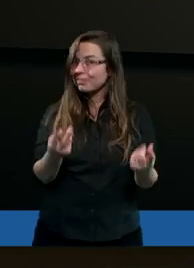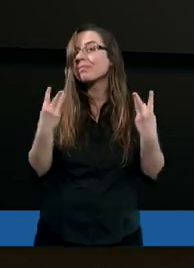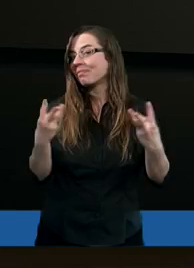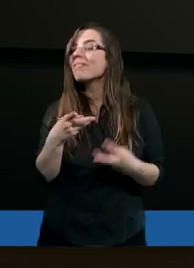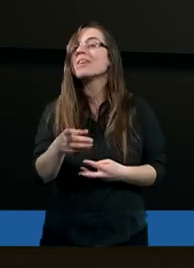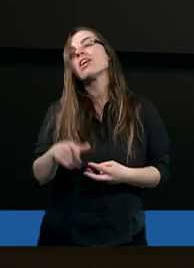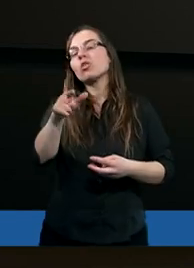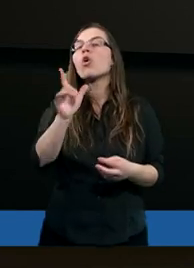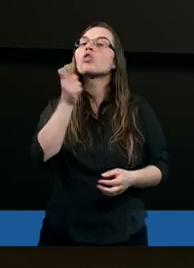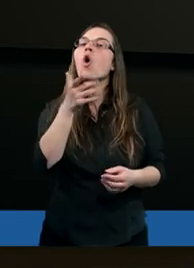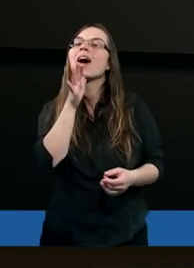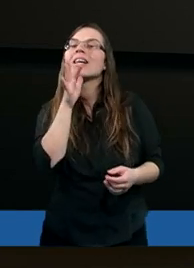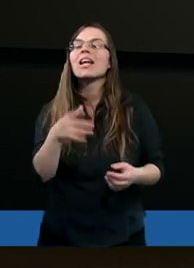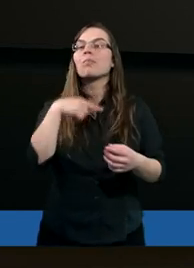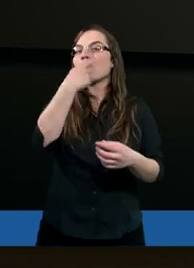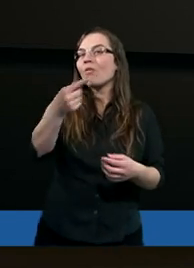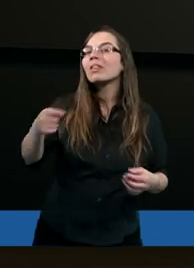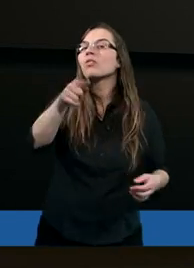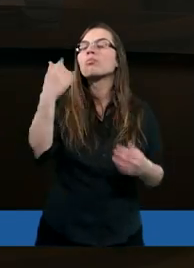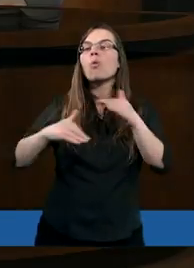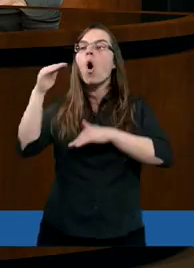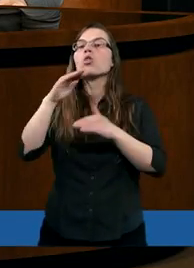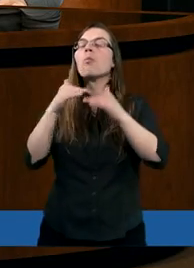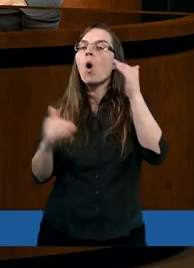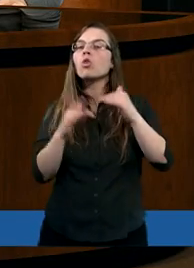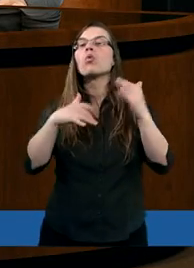co Izrael dowiedział się pod górą synej?